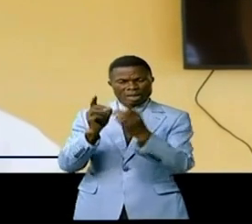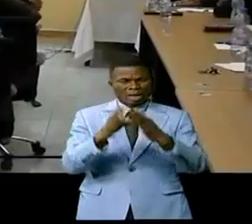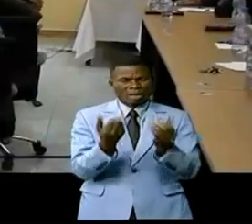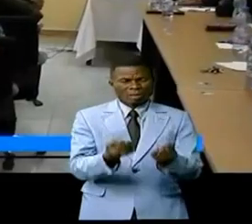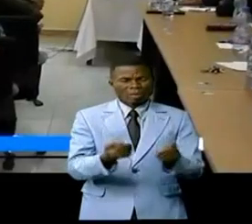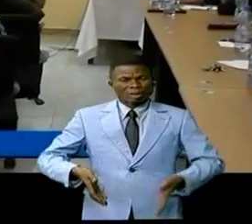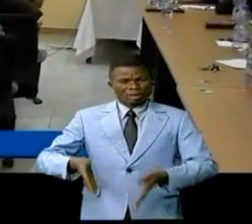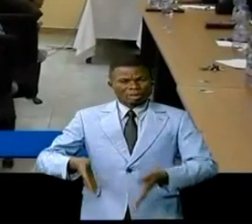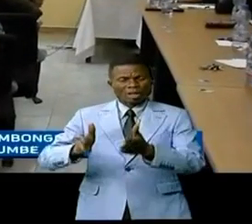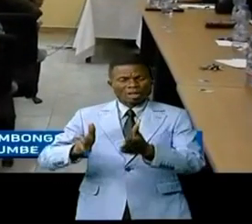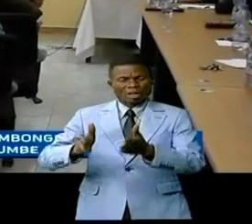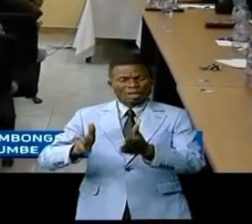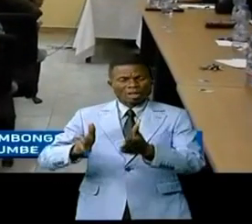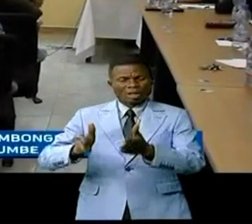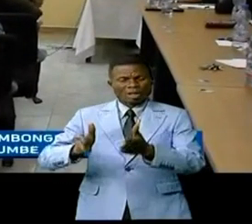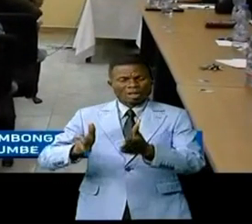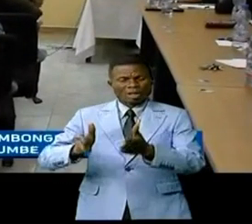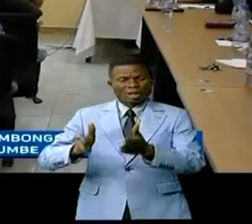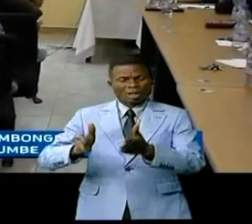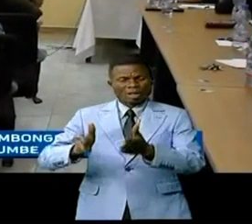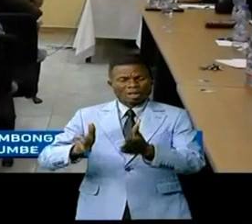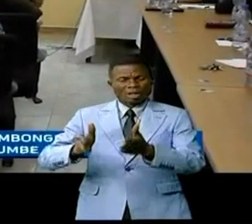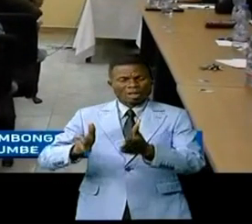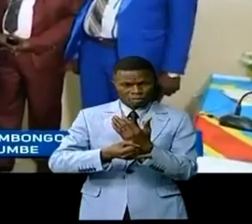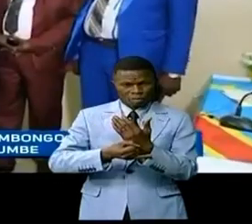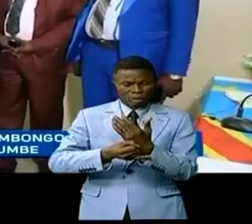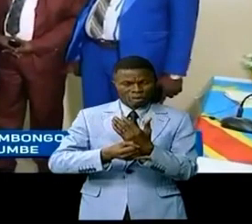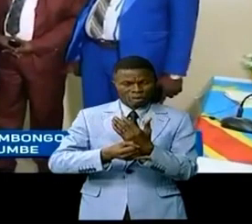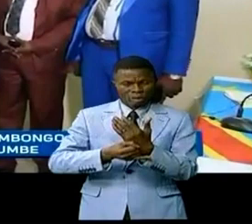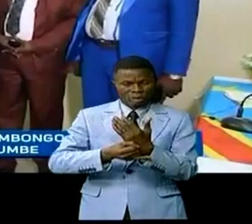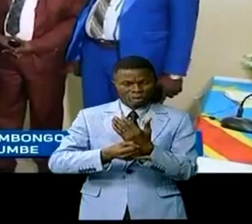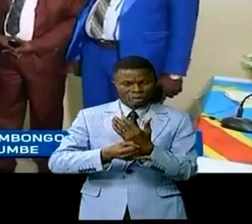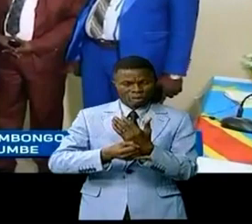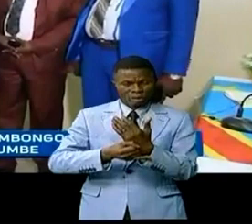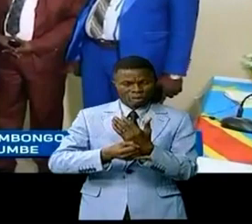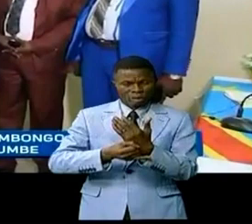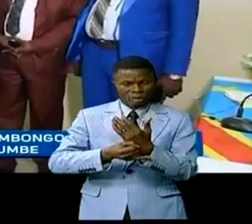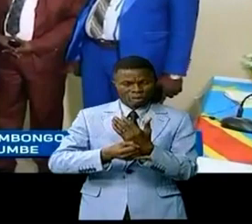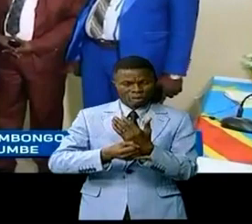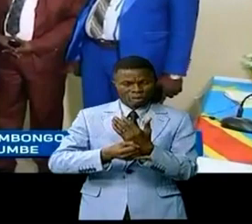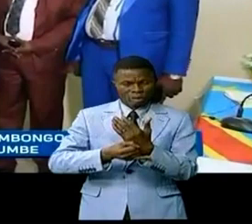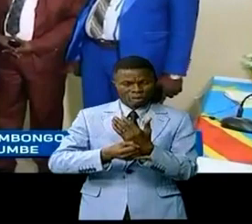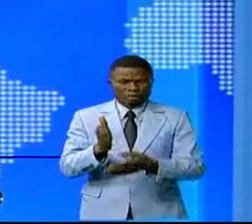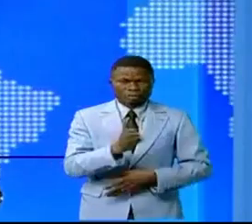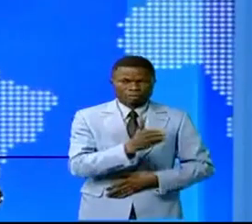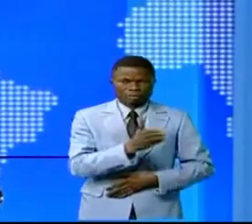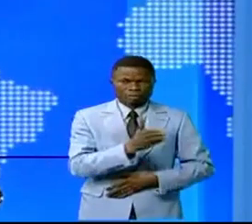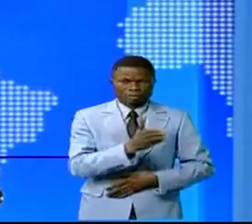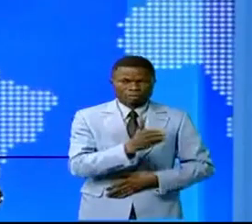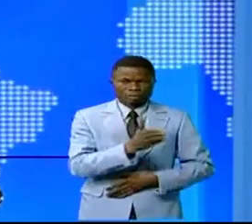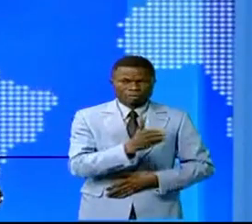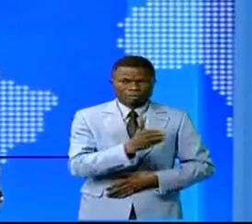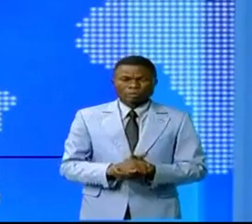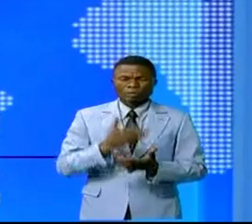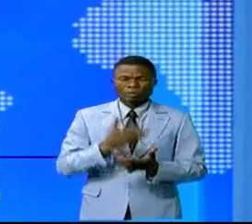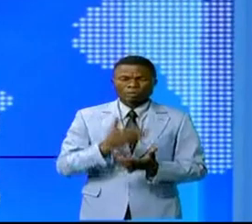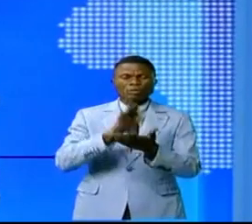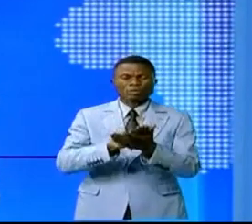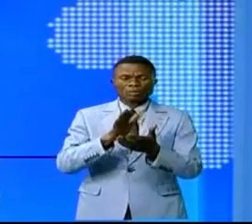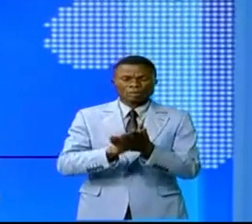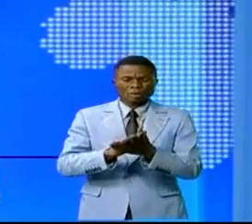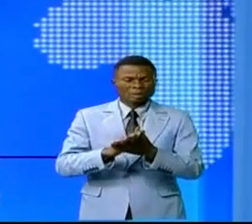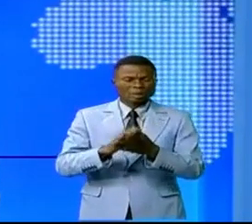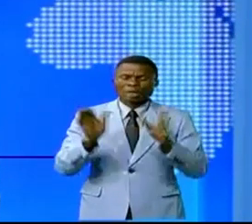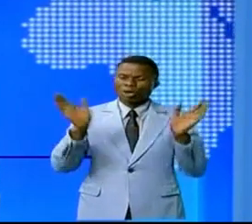dans la rue Signalons que ce projet est aussi commun dans la capitale Nos hommages au directeur